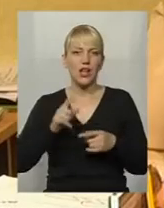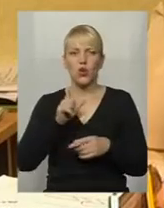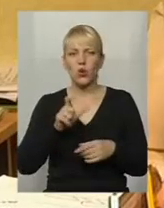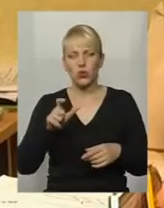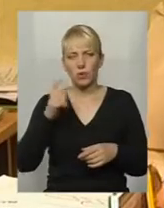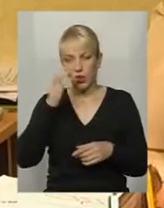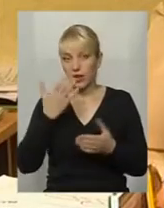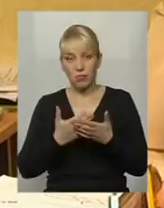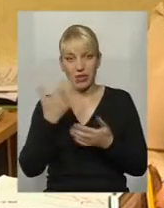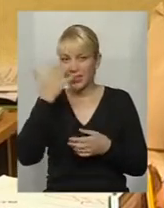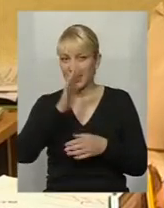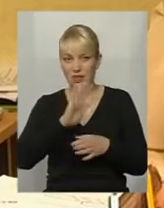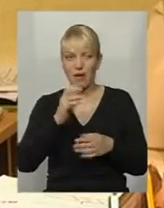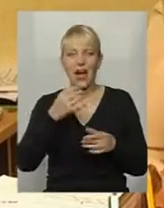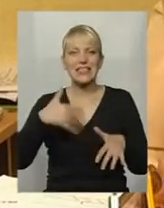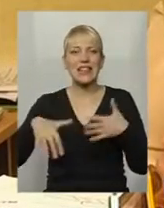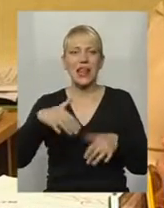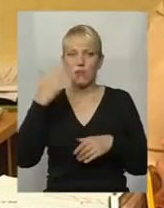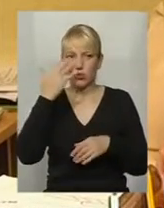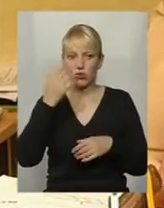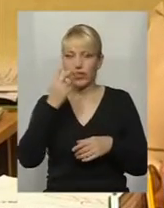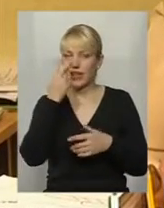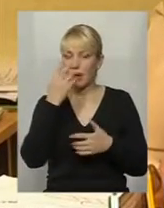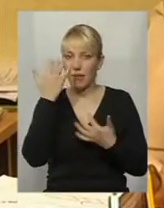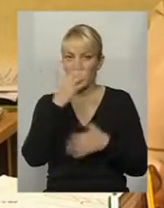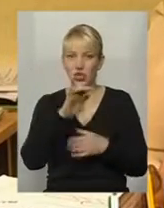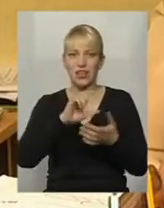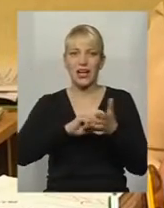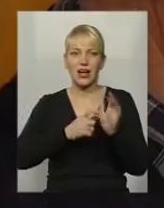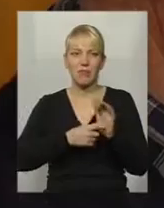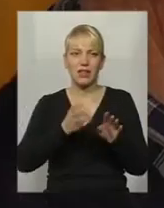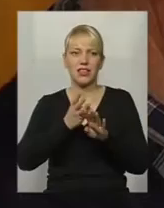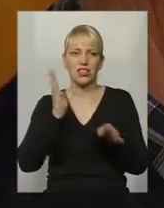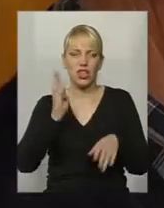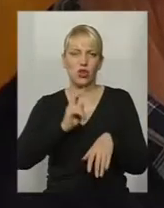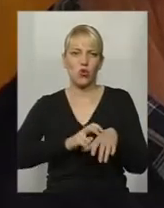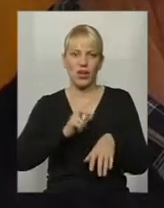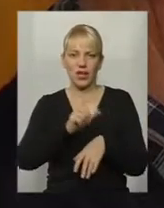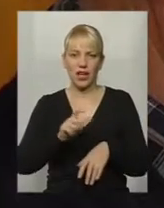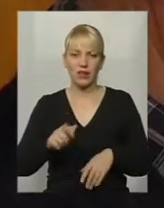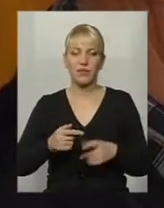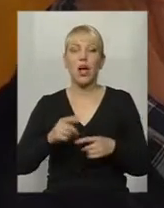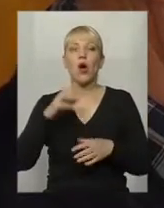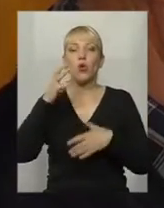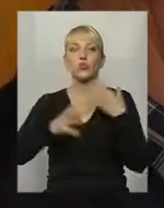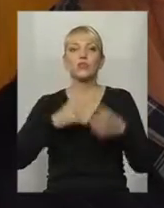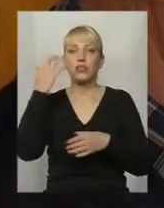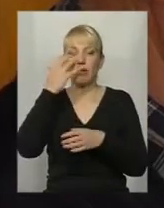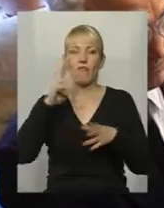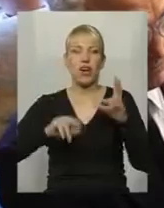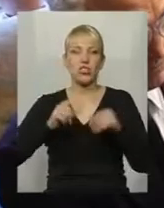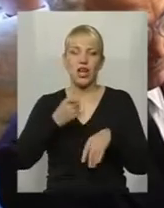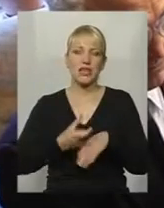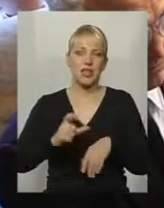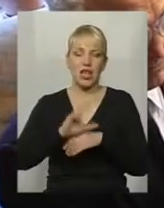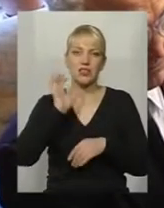якщо це не сліпа людина, а слабозора, вона не бачить кабінети, в лікарі, в чергу. До речі, у світі сліпота вважається однією з